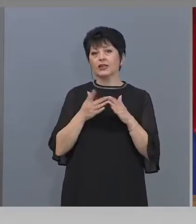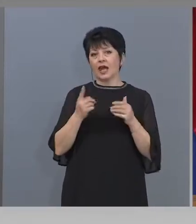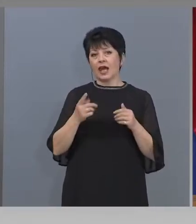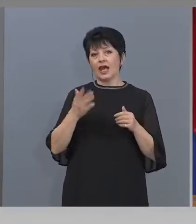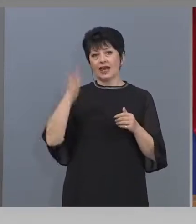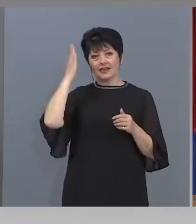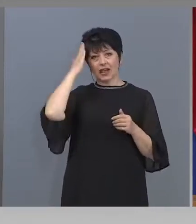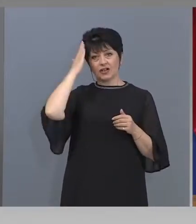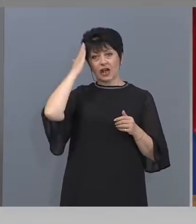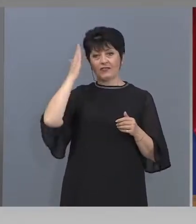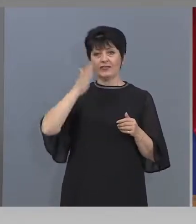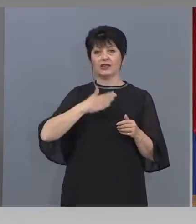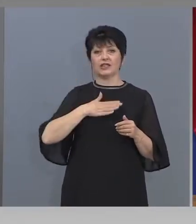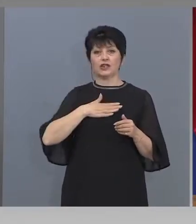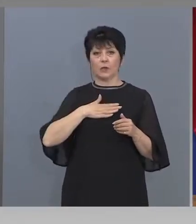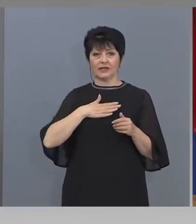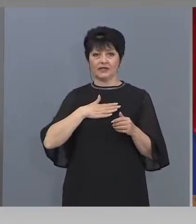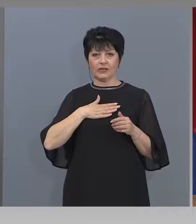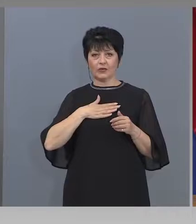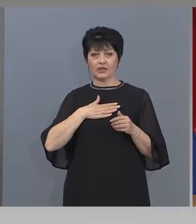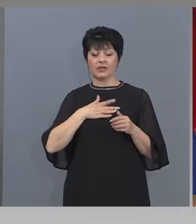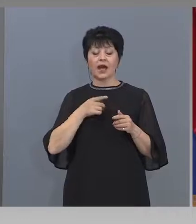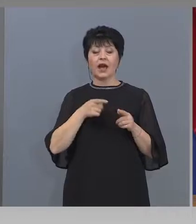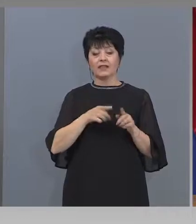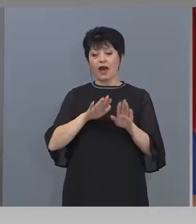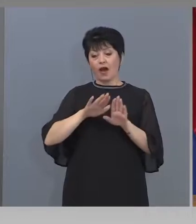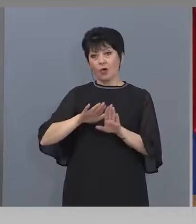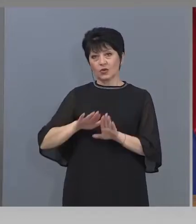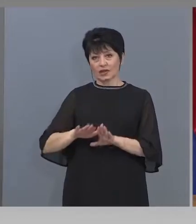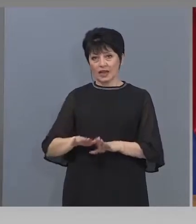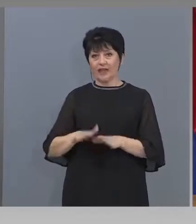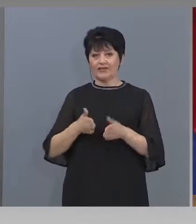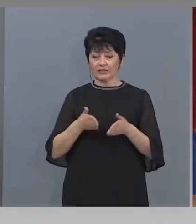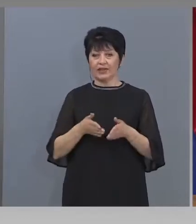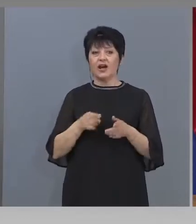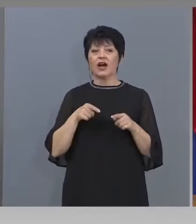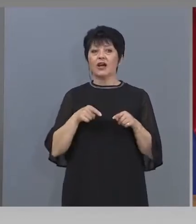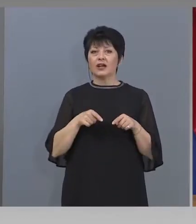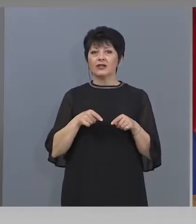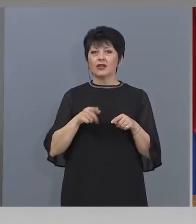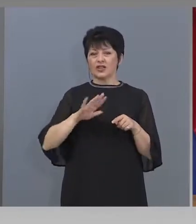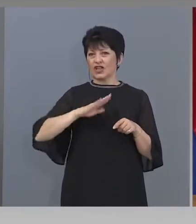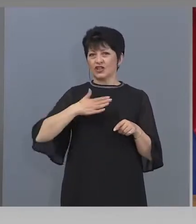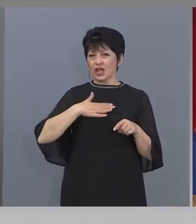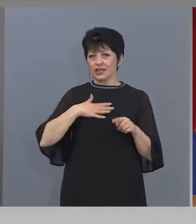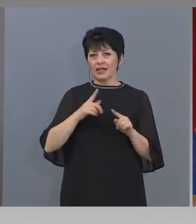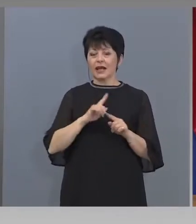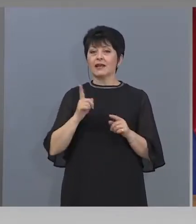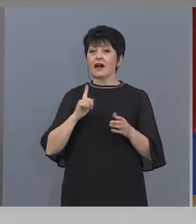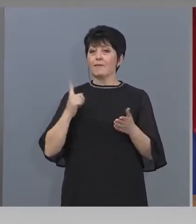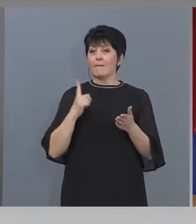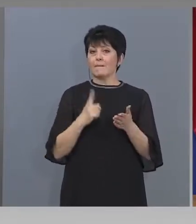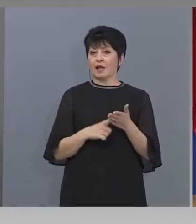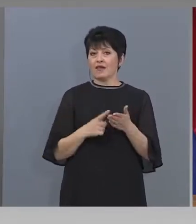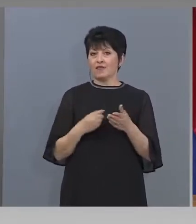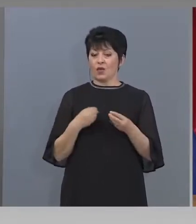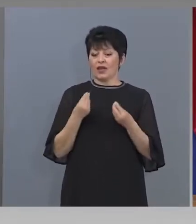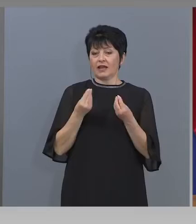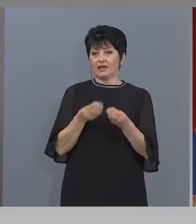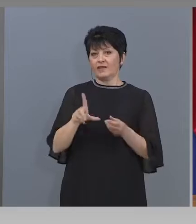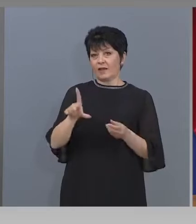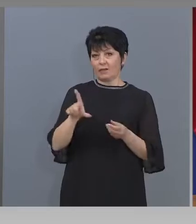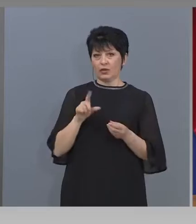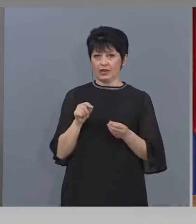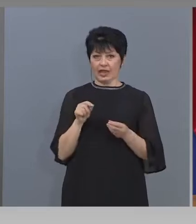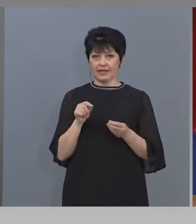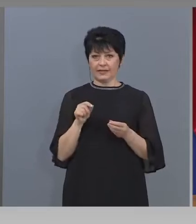независимо, че сме в съсобственост, тя остава такава и той няма права да отдава под наем. Така, че моментално,